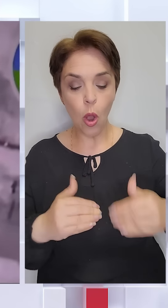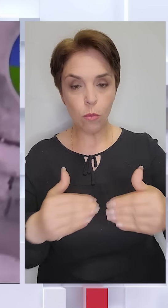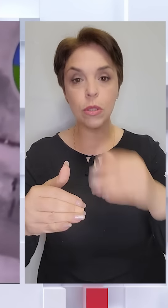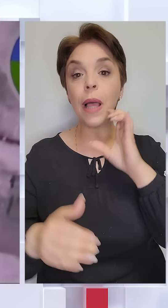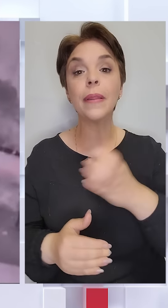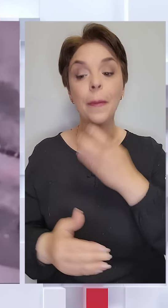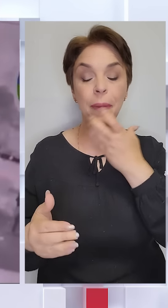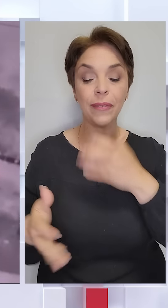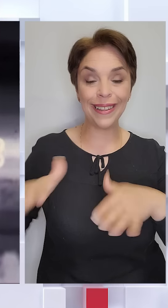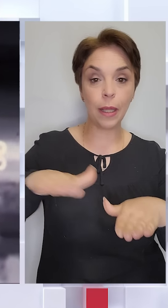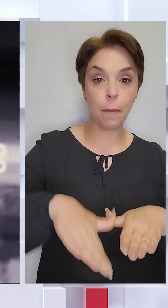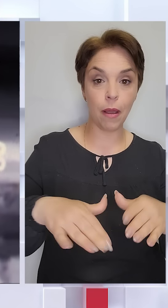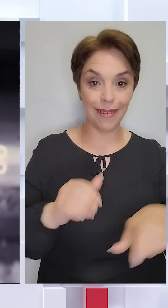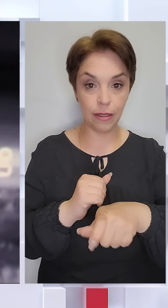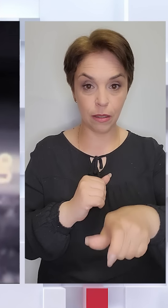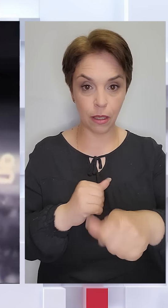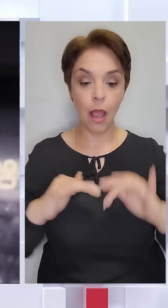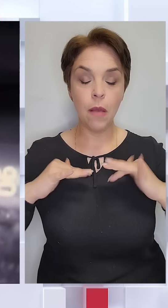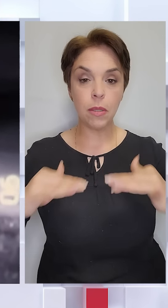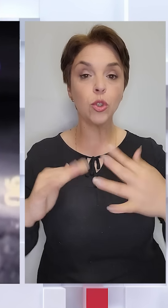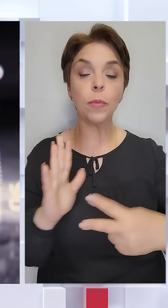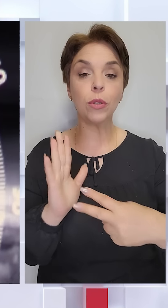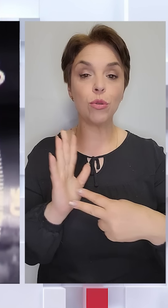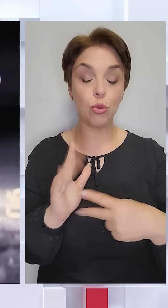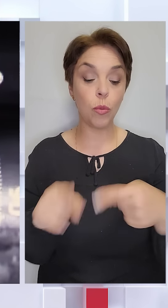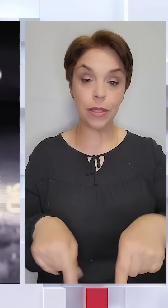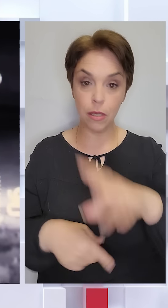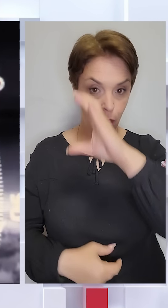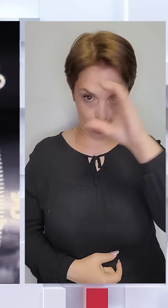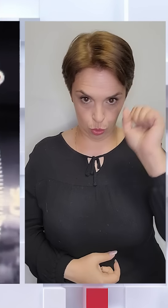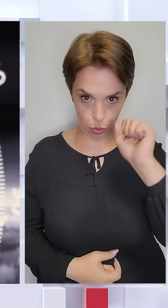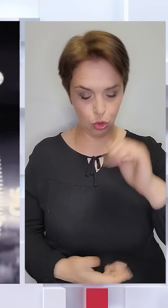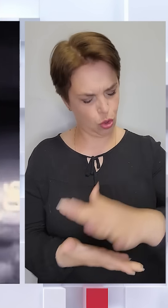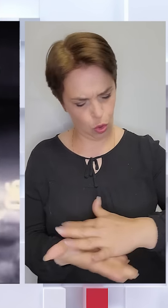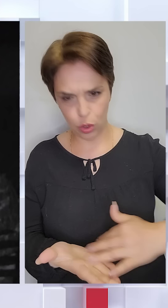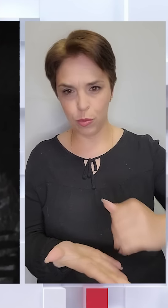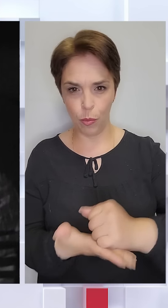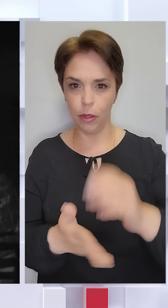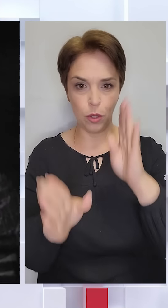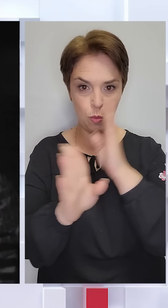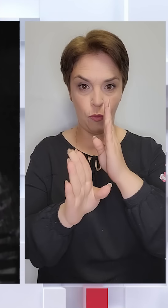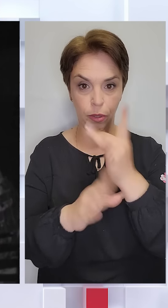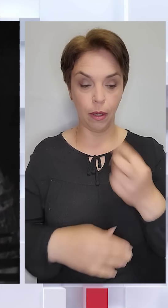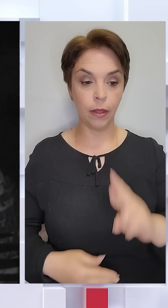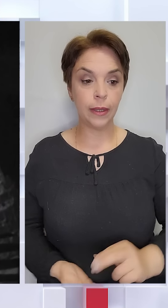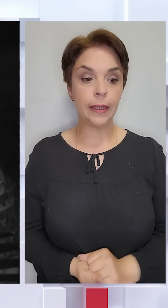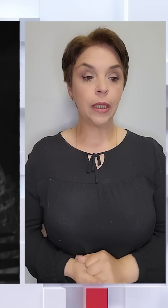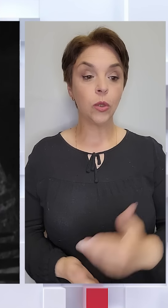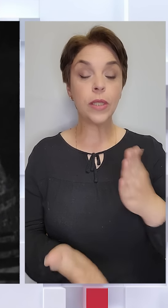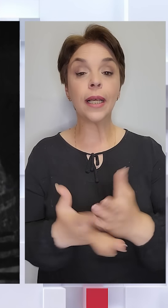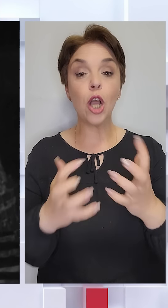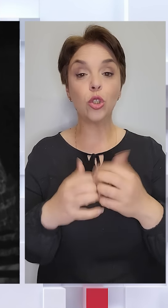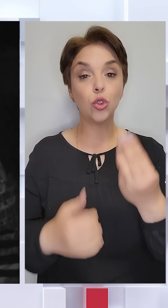південний берег Вовчанська безпілотчики 57-ї цієї ночі розбомбили з повітря. Така ця штука така,